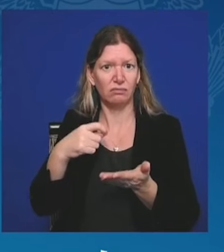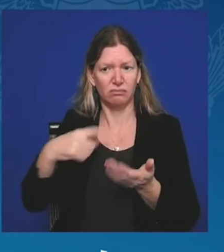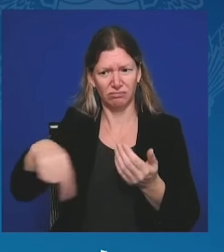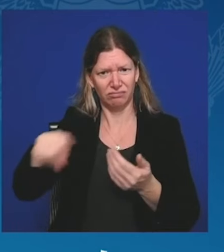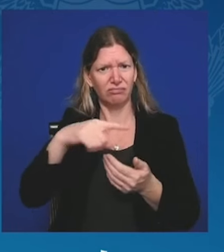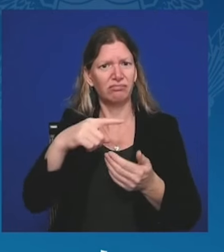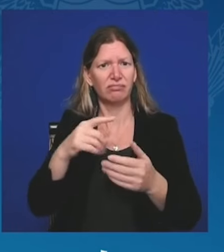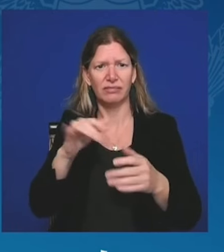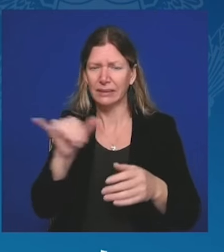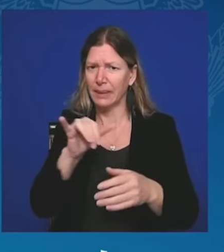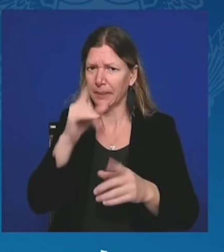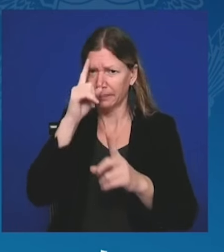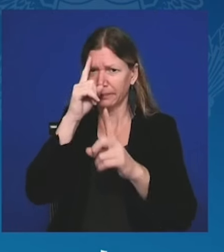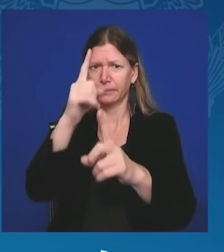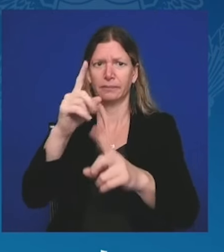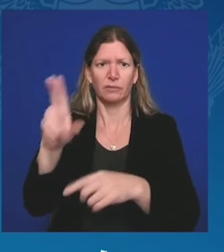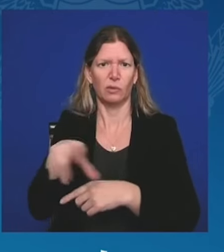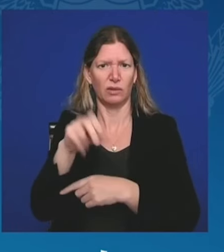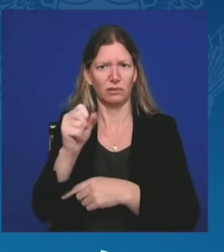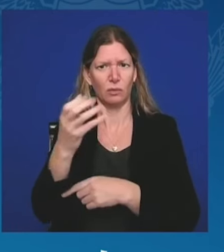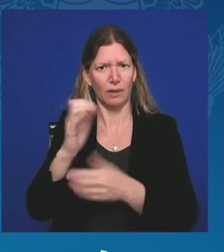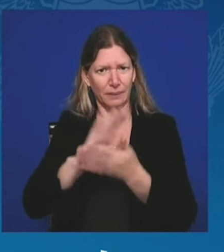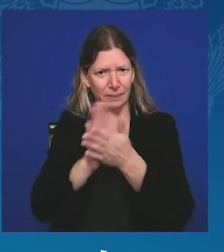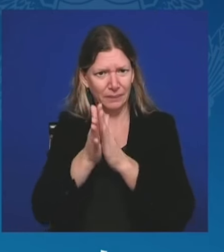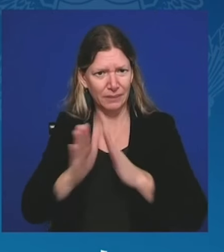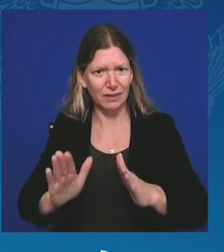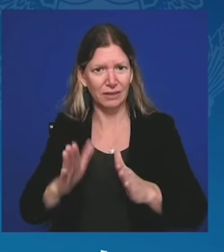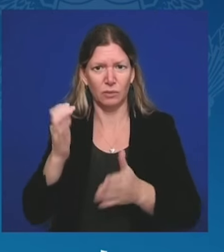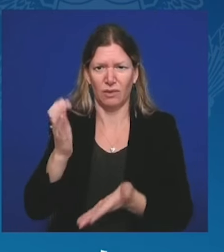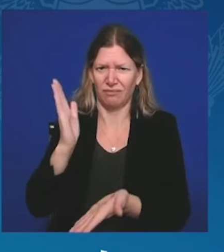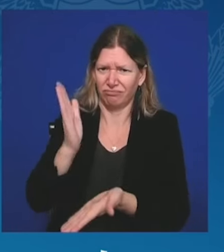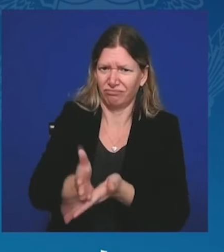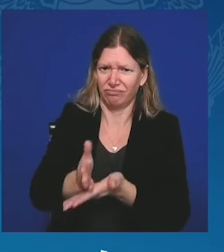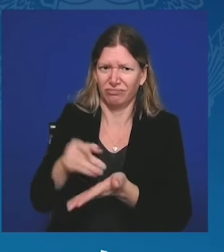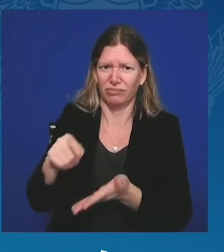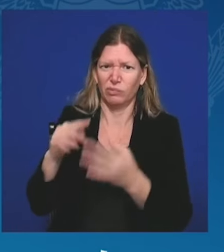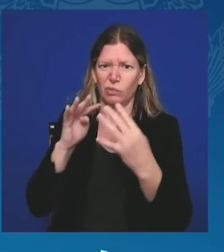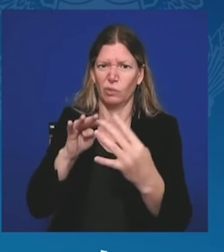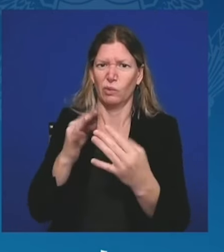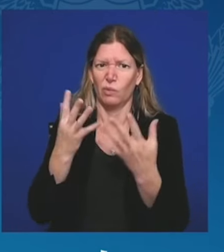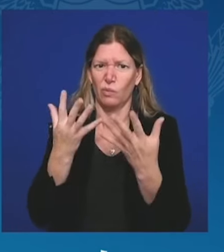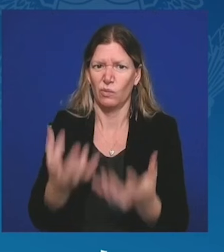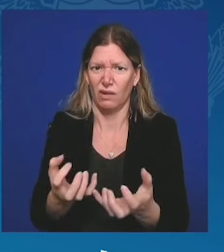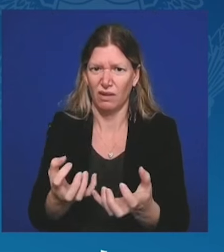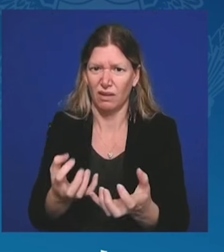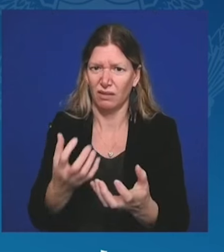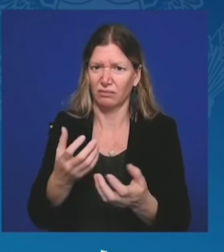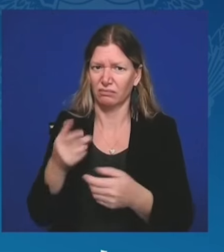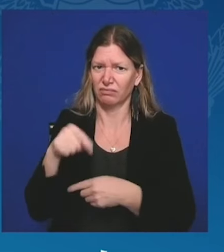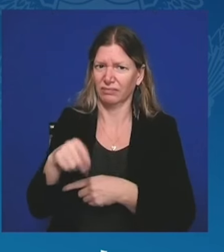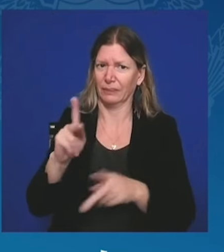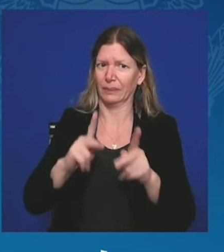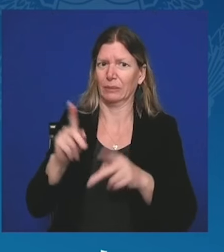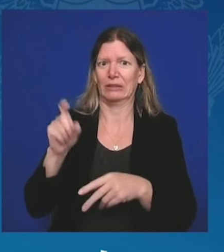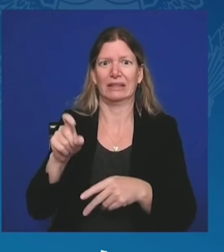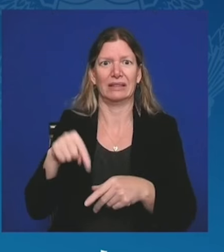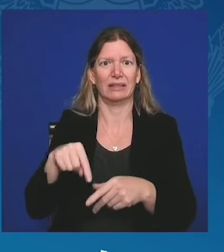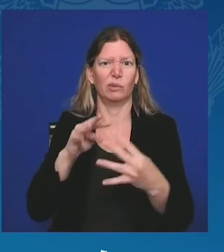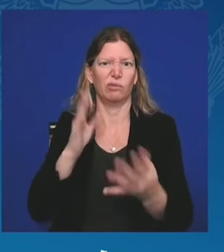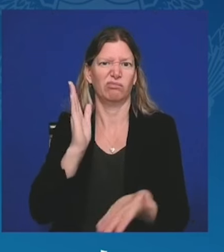Zjednoczonych i konieczność współpracy z międzynarodową społecznością, aby zapewnić sprawiedliwy i trwały pokój.